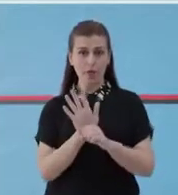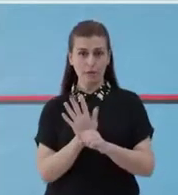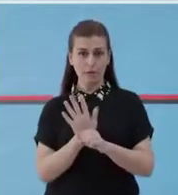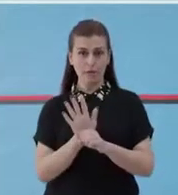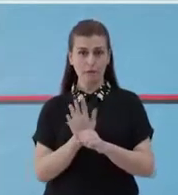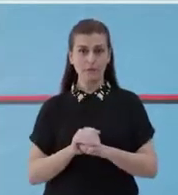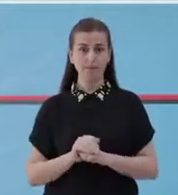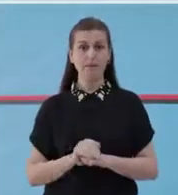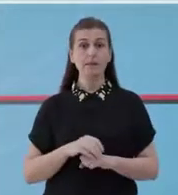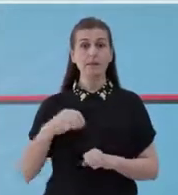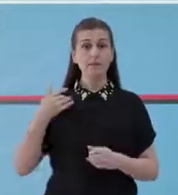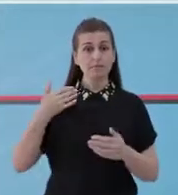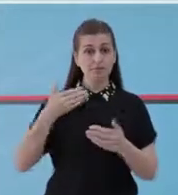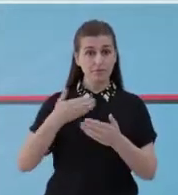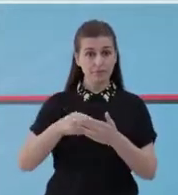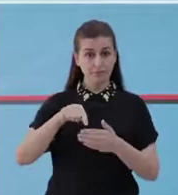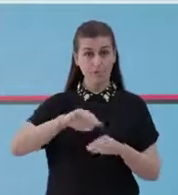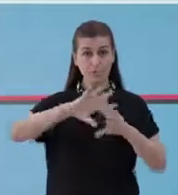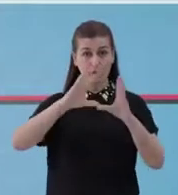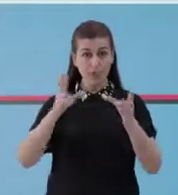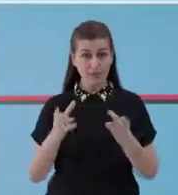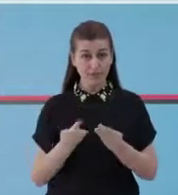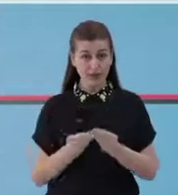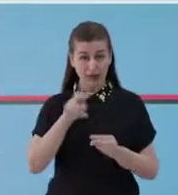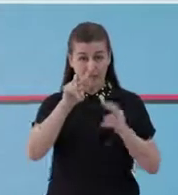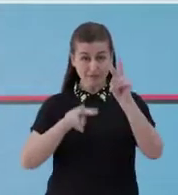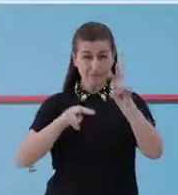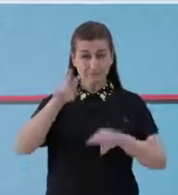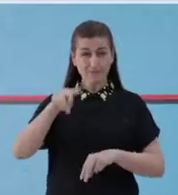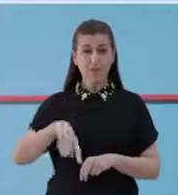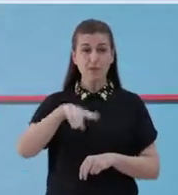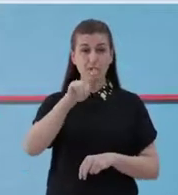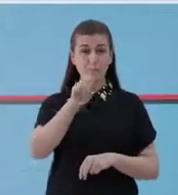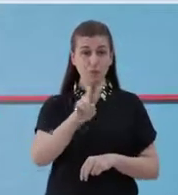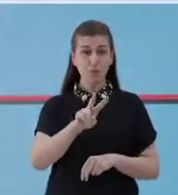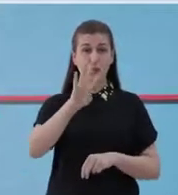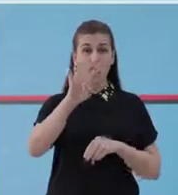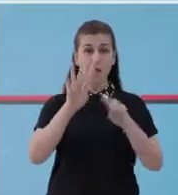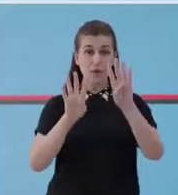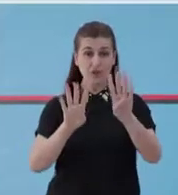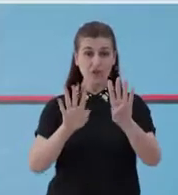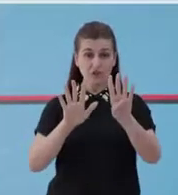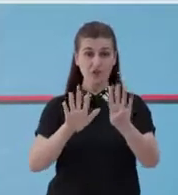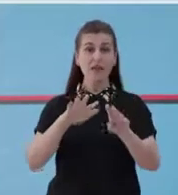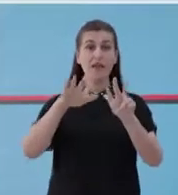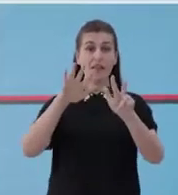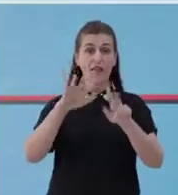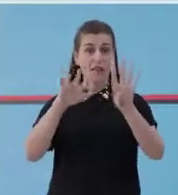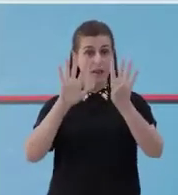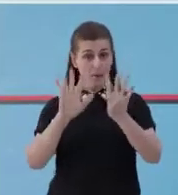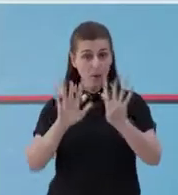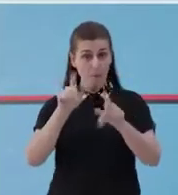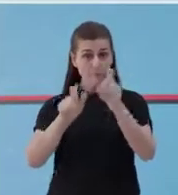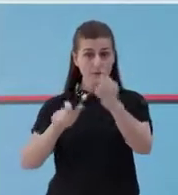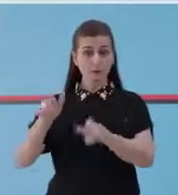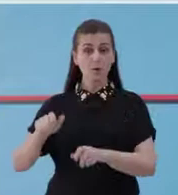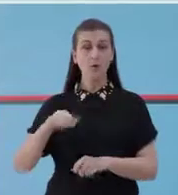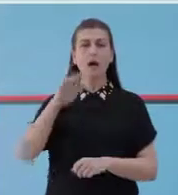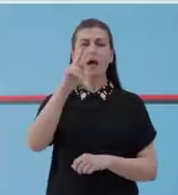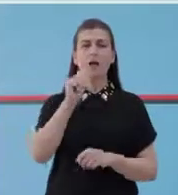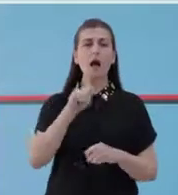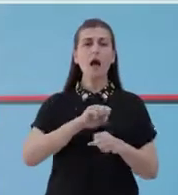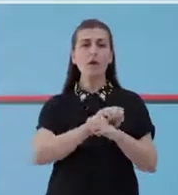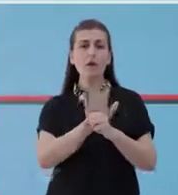Derej në këto momente janë testuar 2989 raste të dushuara, prej të cilave